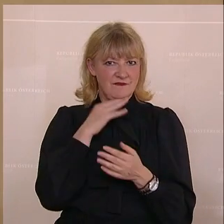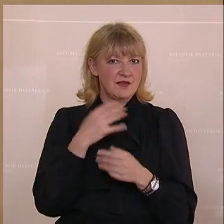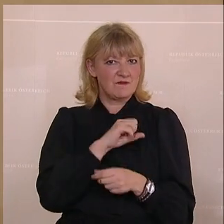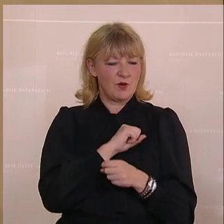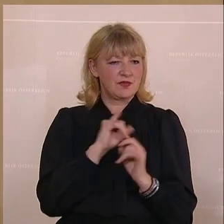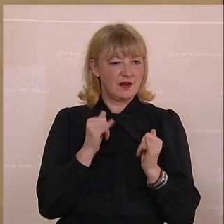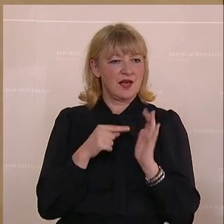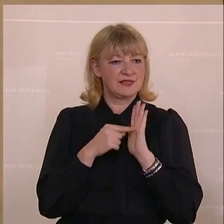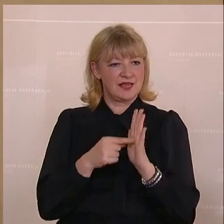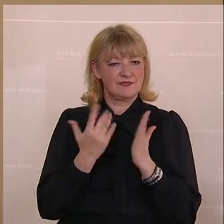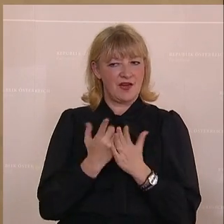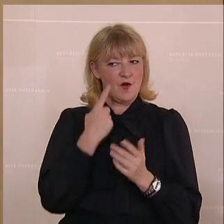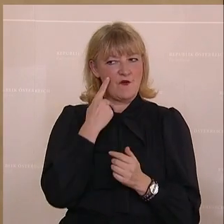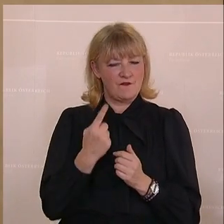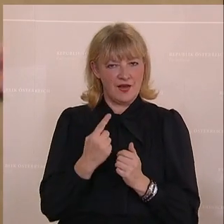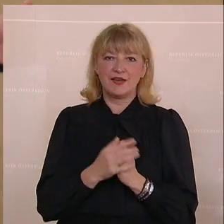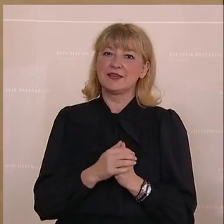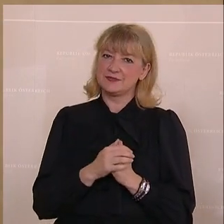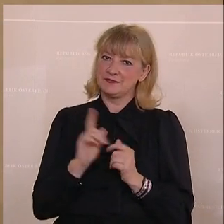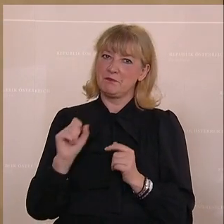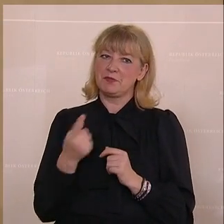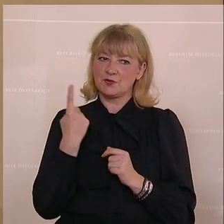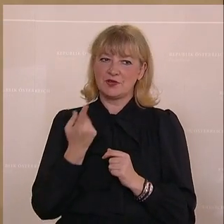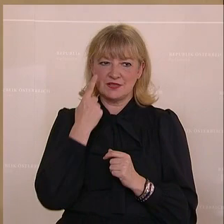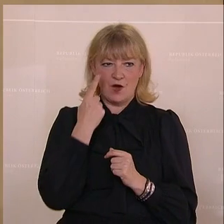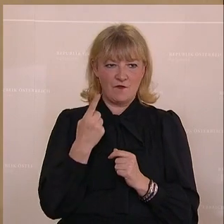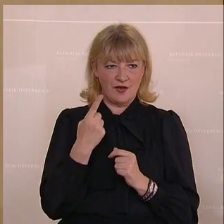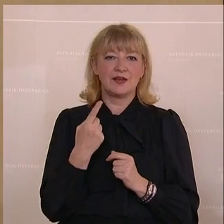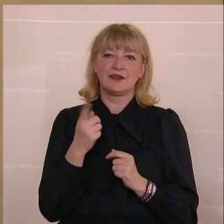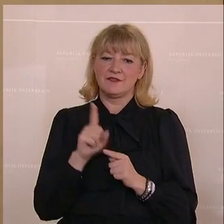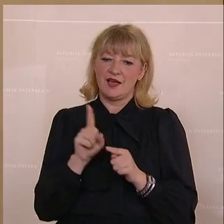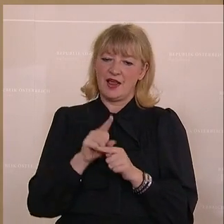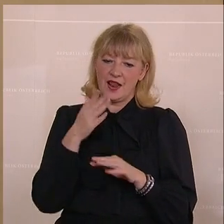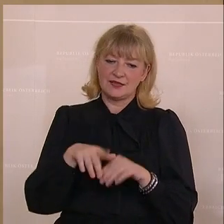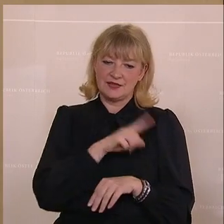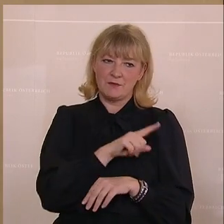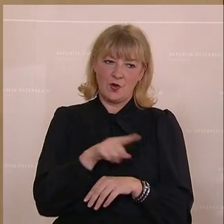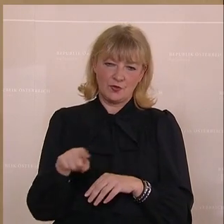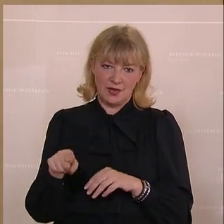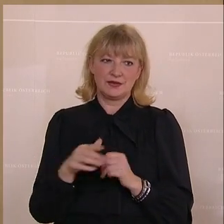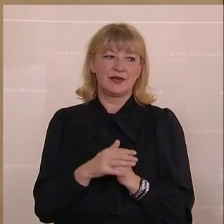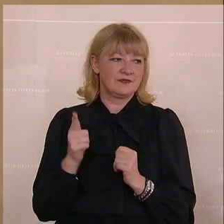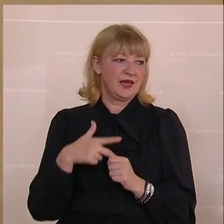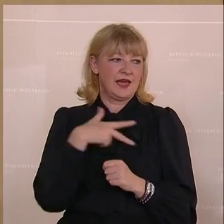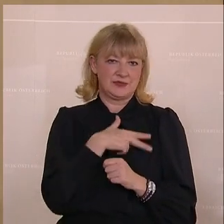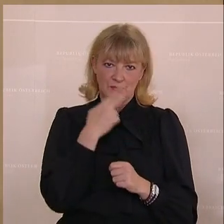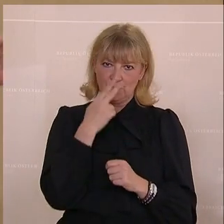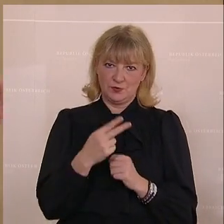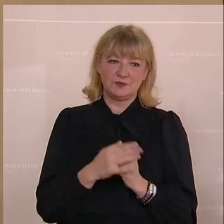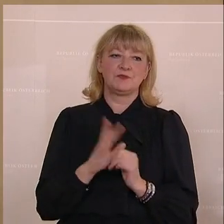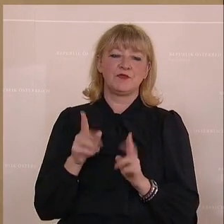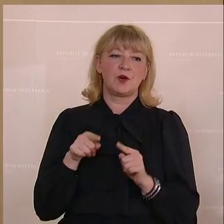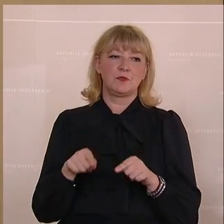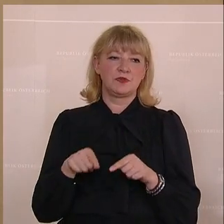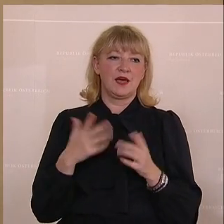zeichnet sich schon durch ein paar Auffälligkeiten auf, besonders auffällig, wie in den letzten Monaten zeigt sich da die SPÖ, weil da